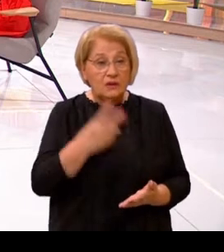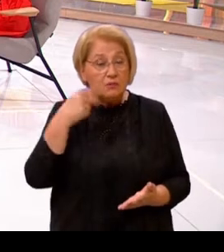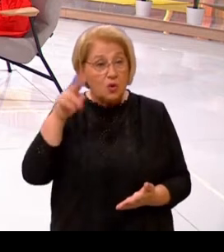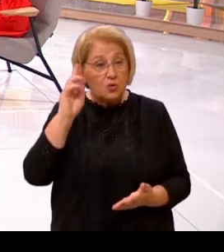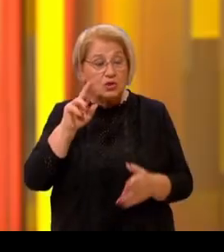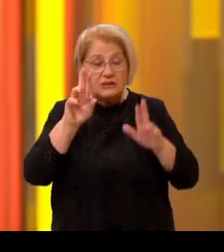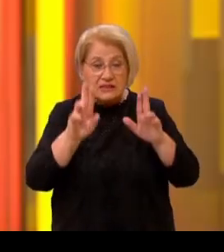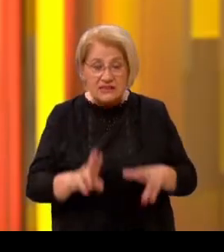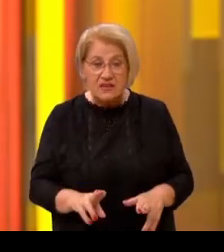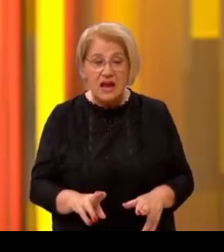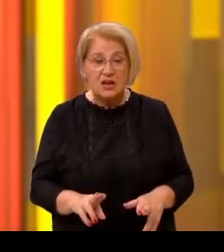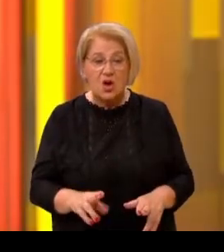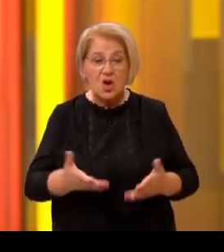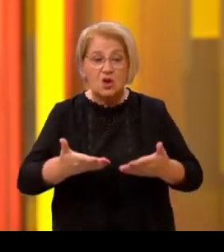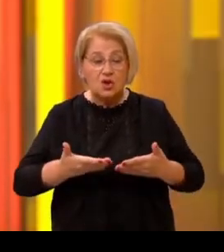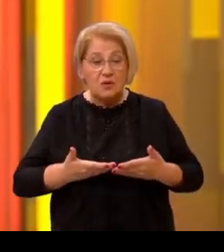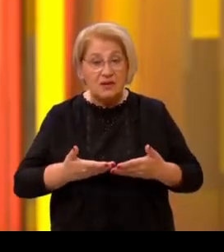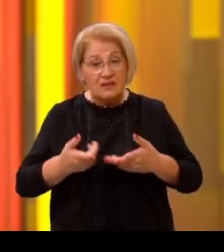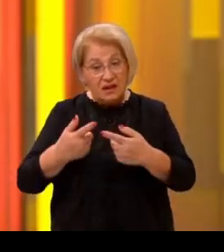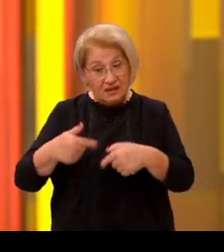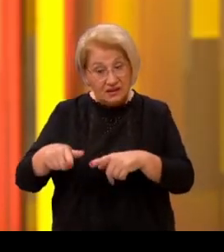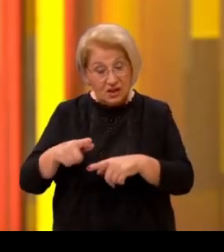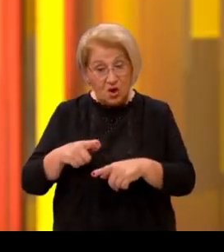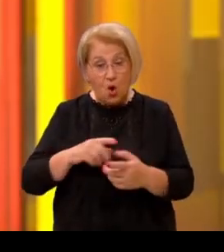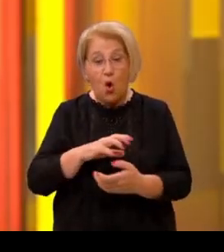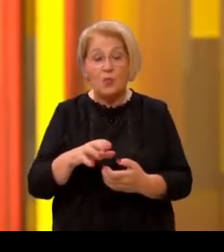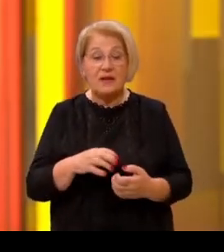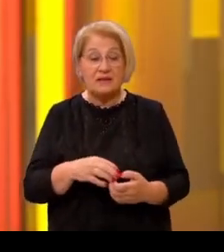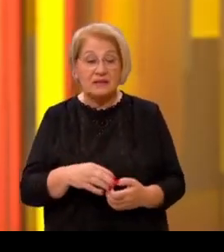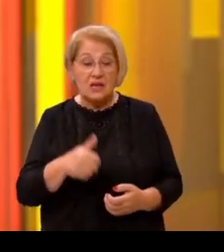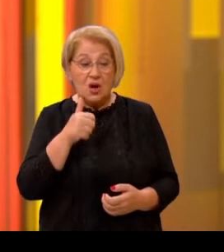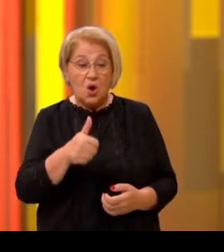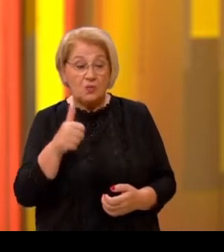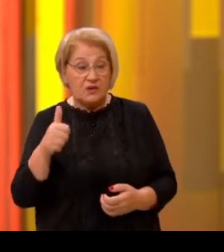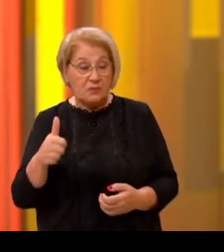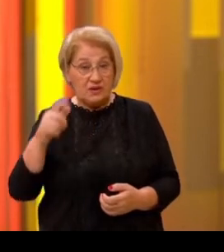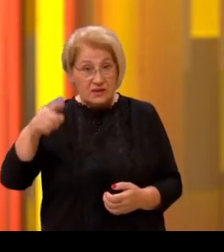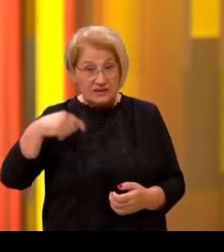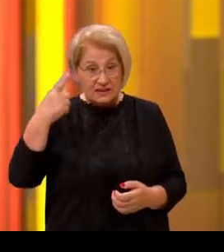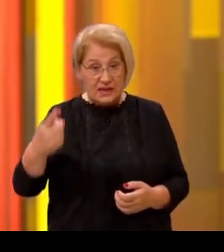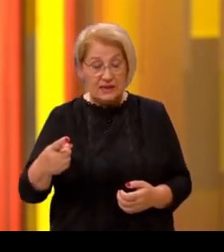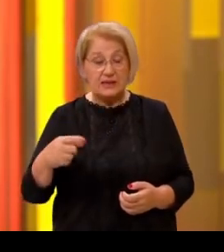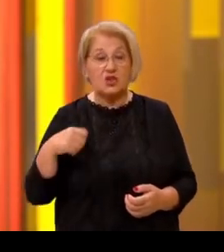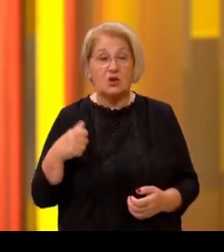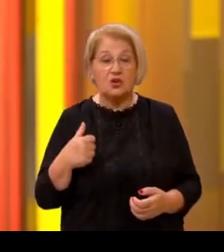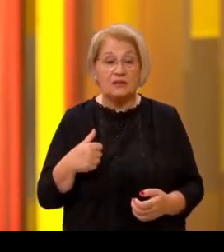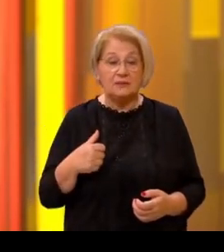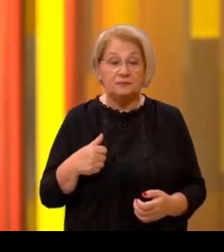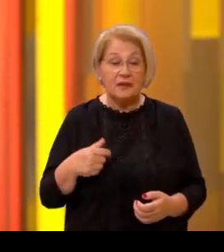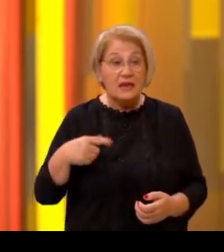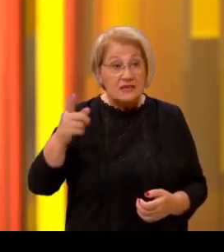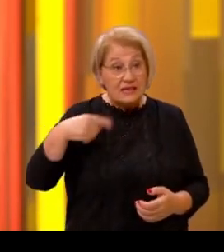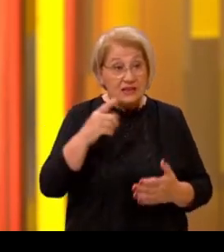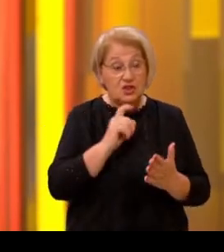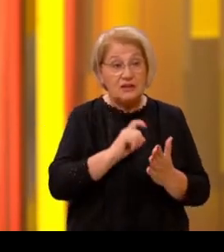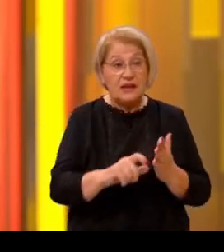uz osobnu mirovinu primate dio obiteljske mirovine. Što će biti od 1.1.2.23. evo, sljedeći tjedan